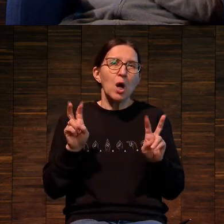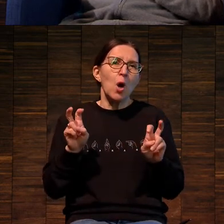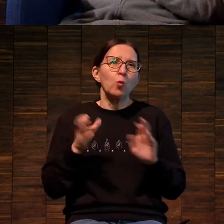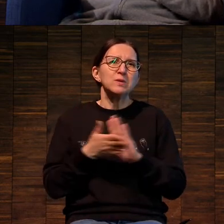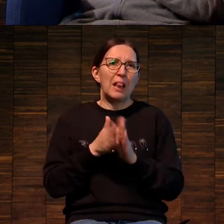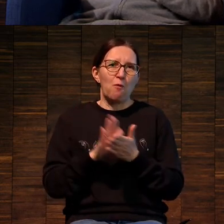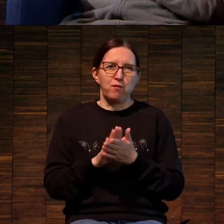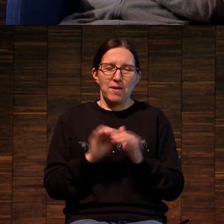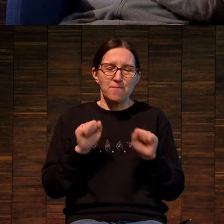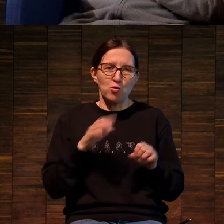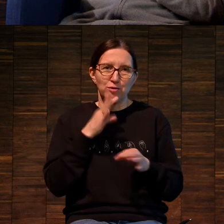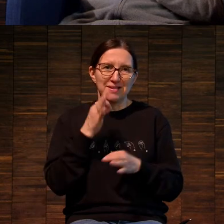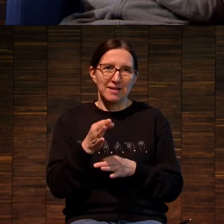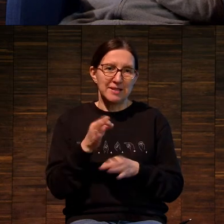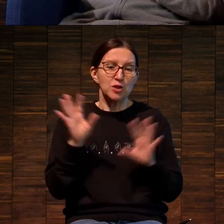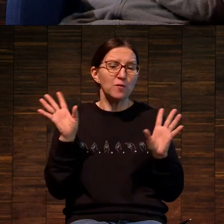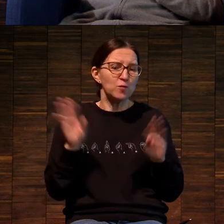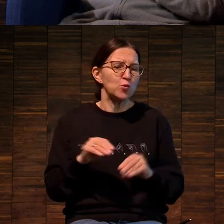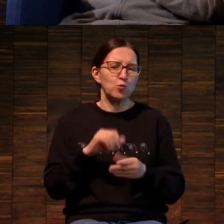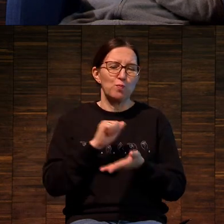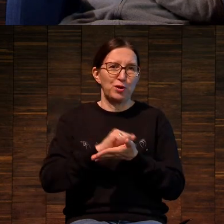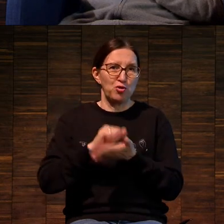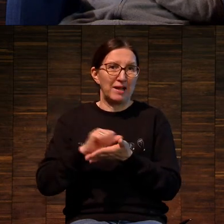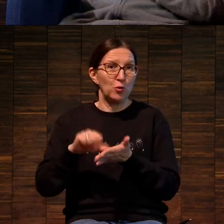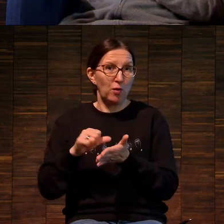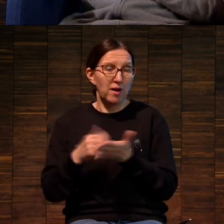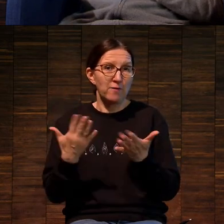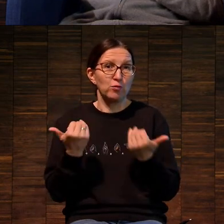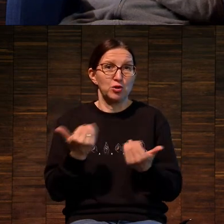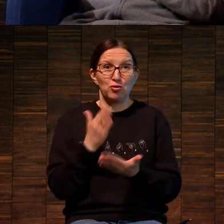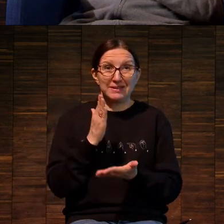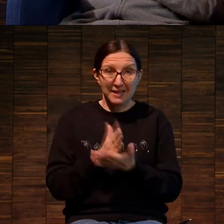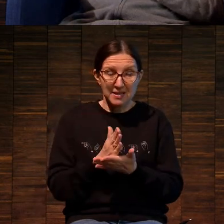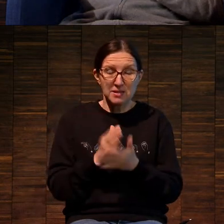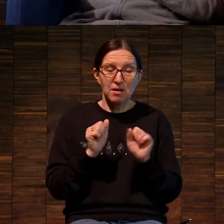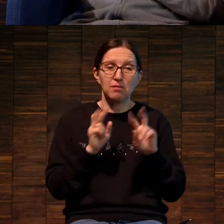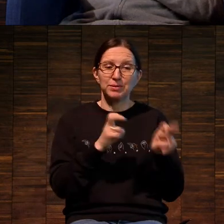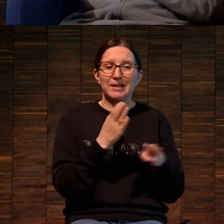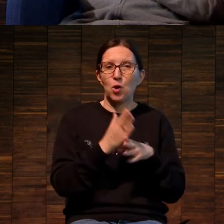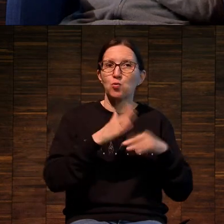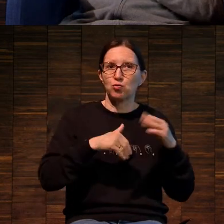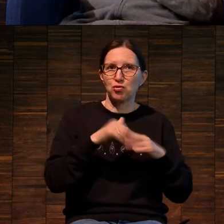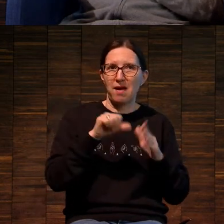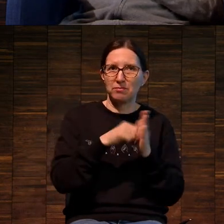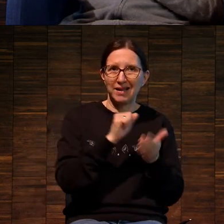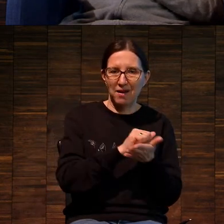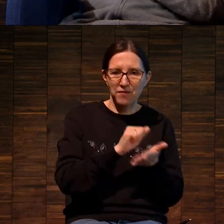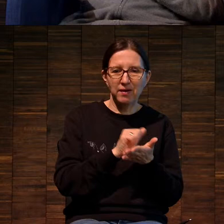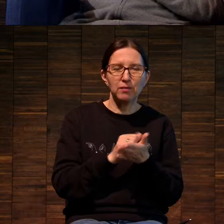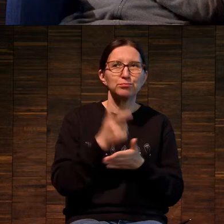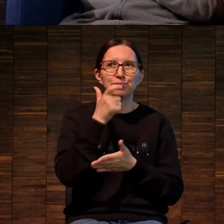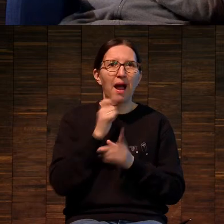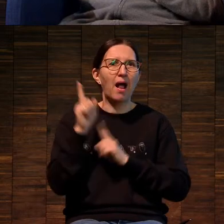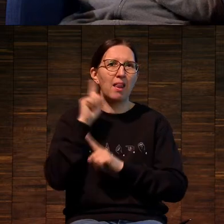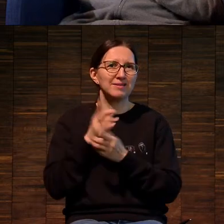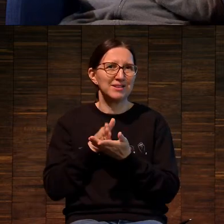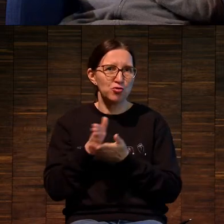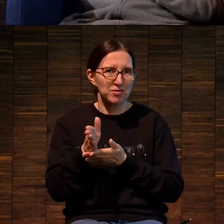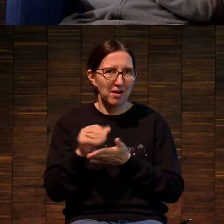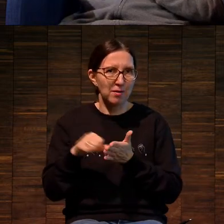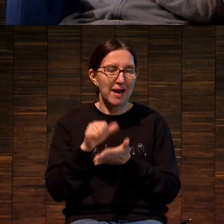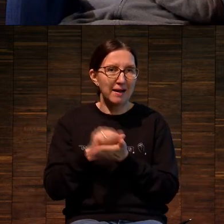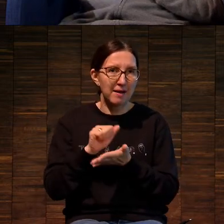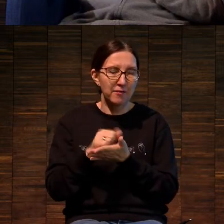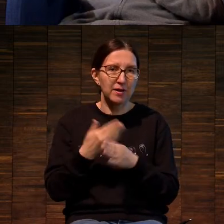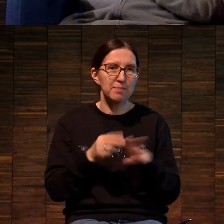можно разделить всю печатную графику, которая сейчас есть, на ручную, классические методы печати, то есть вот в